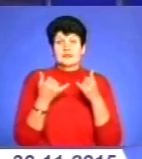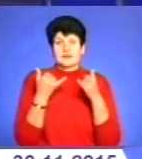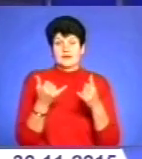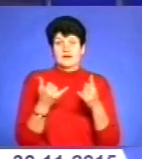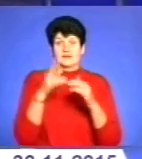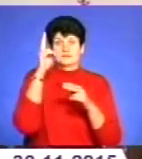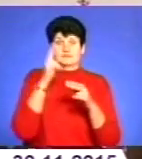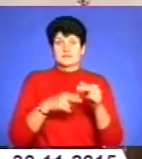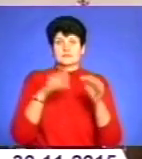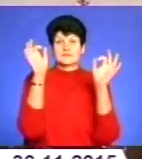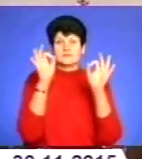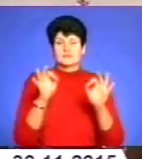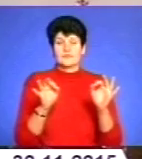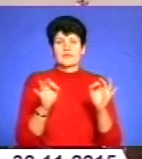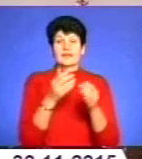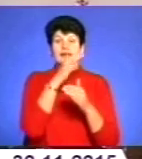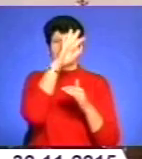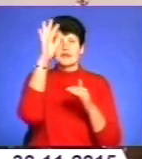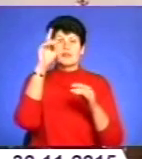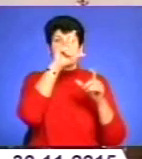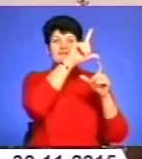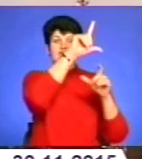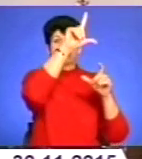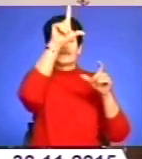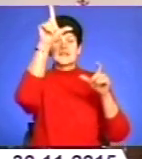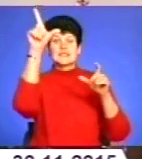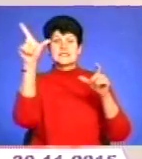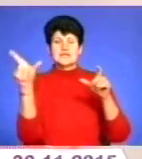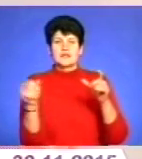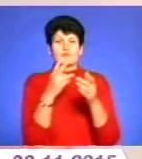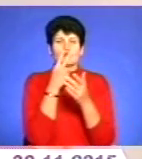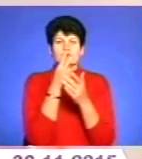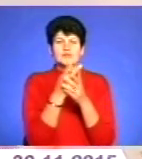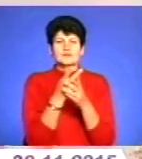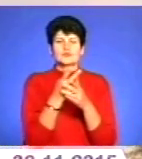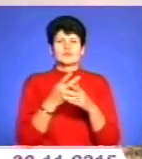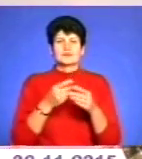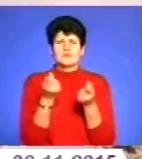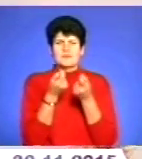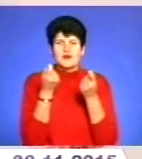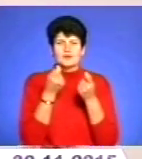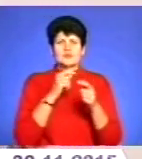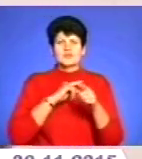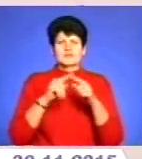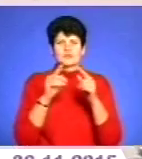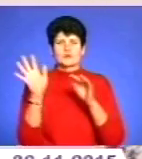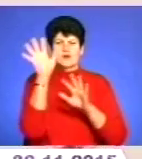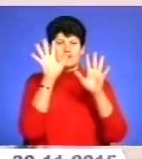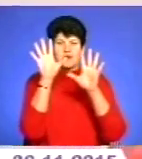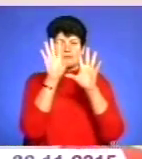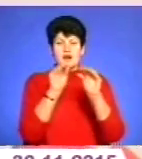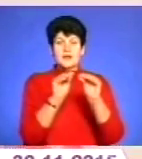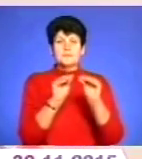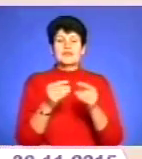дня осені. На небі сяяла веселка. Її було видно недовго, бо веселку швидко закрили хмари. Для пізньої